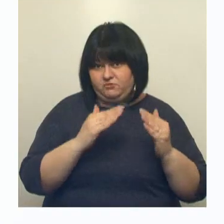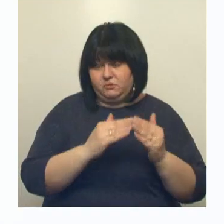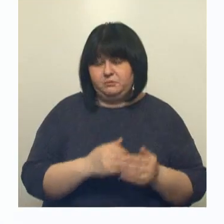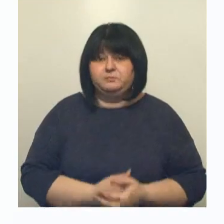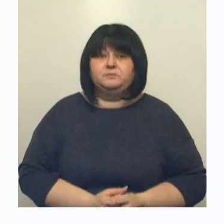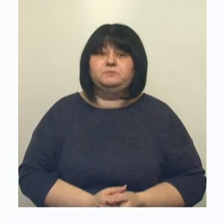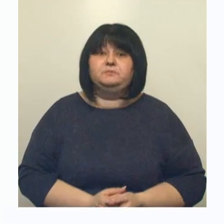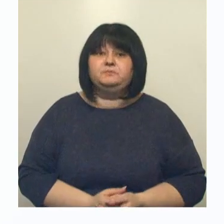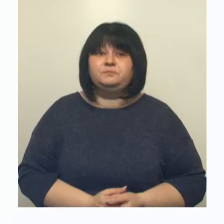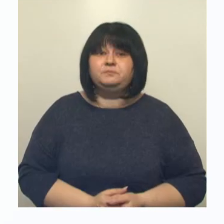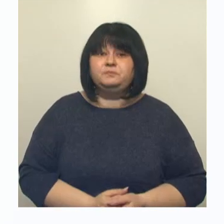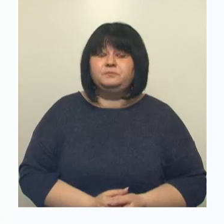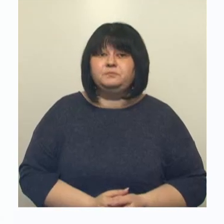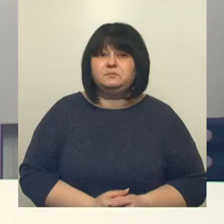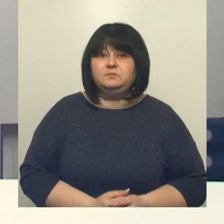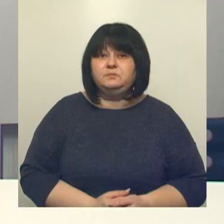Такой день на Мире Белогория.